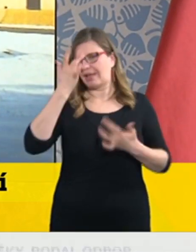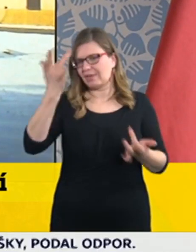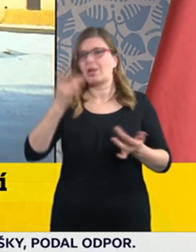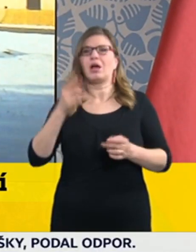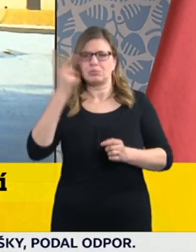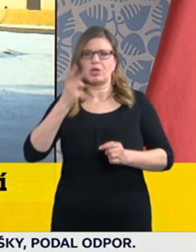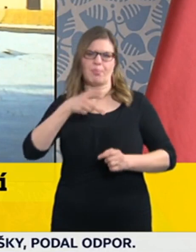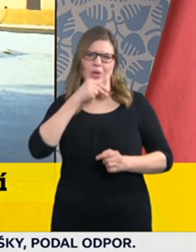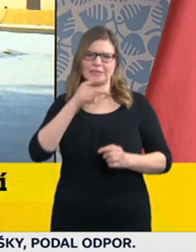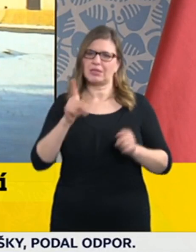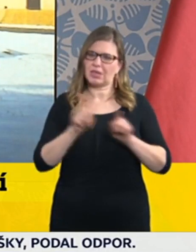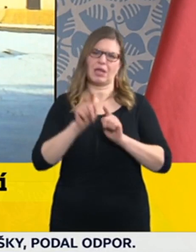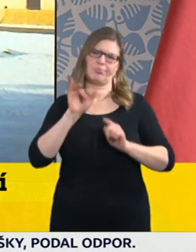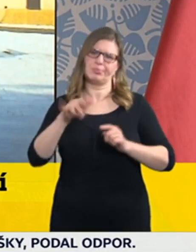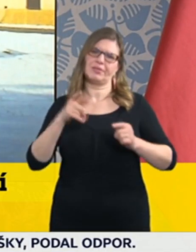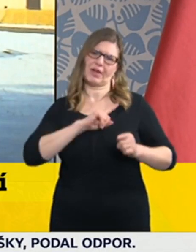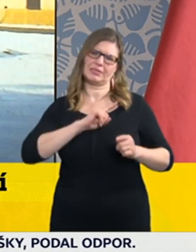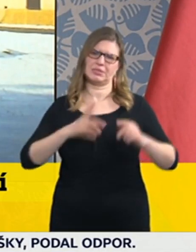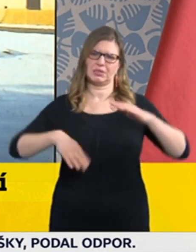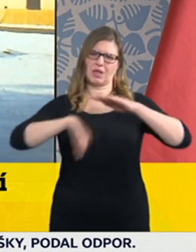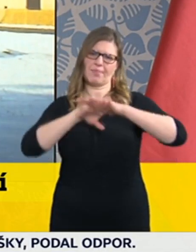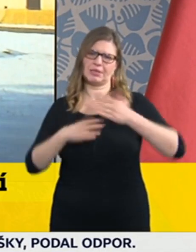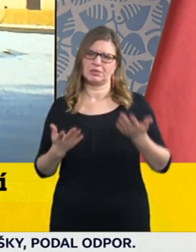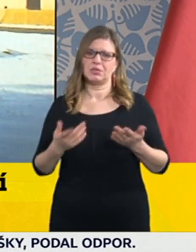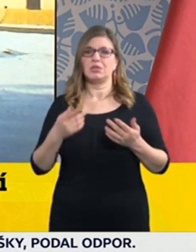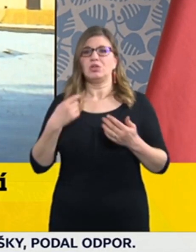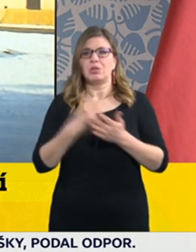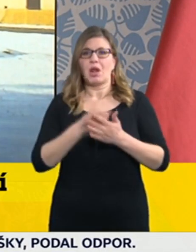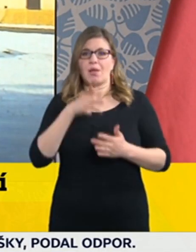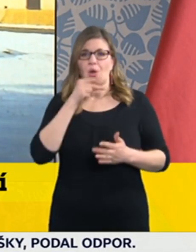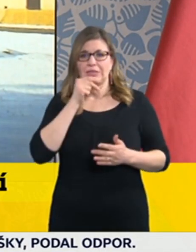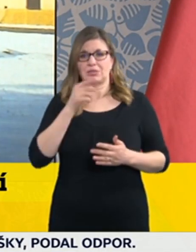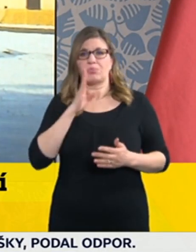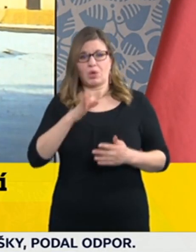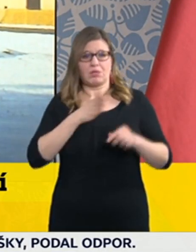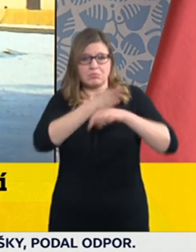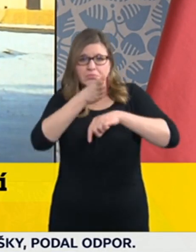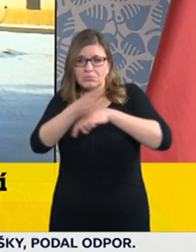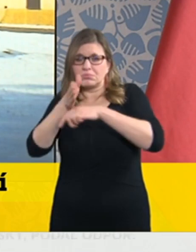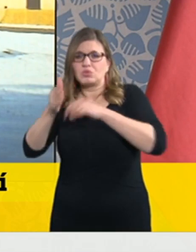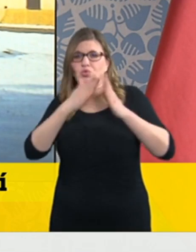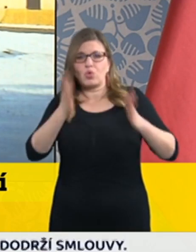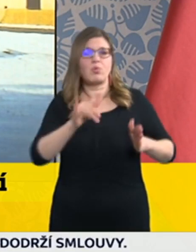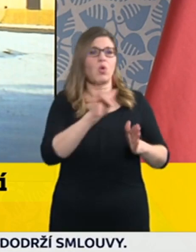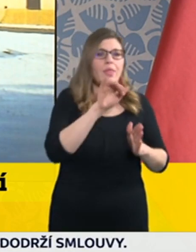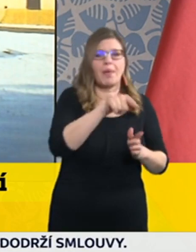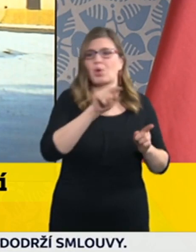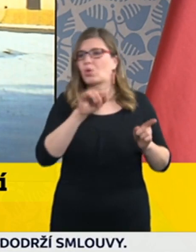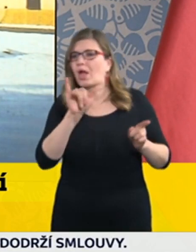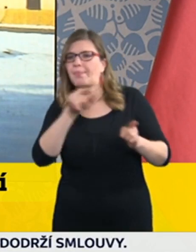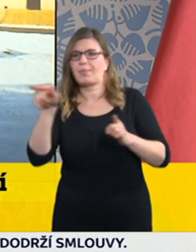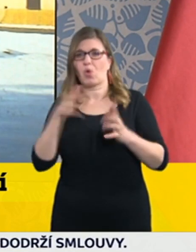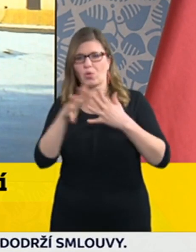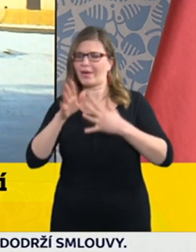takže se nedá očekávat, že by chodil policista dům od domů a kontrolovat, kdo v tom domě je, ale vždycky je